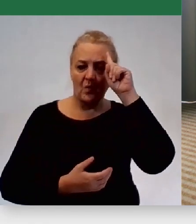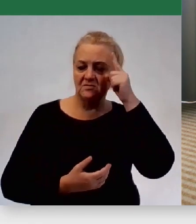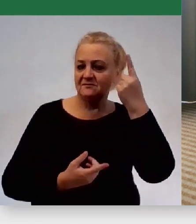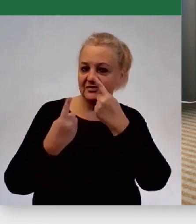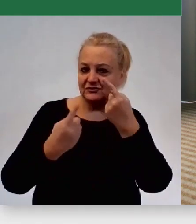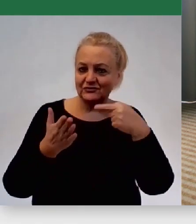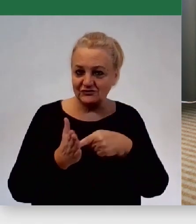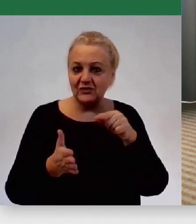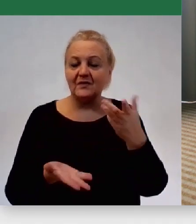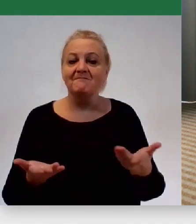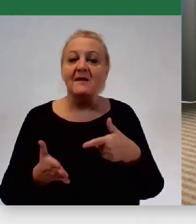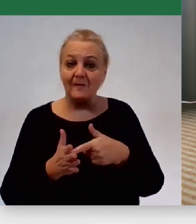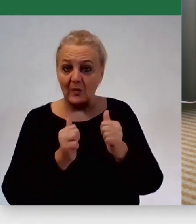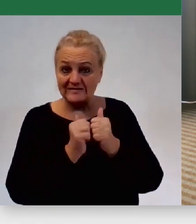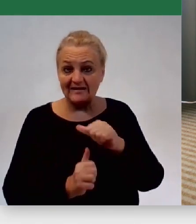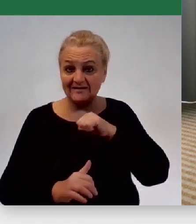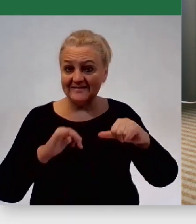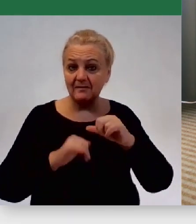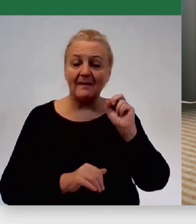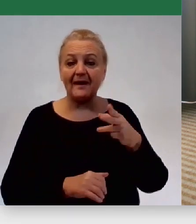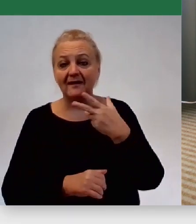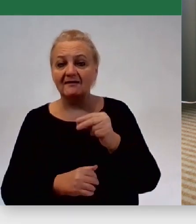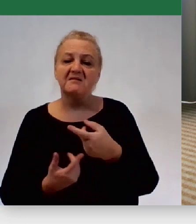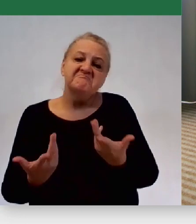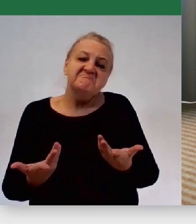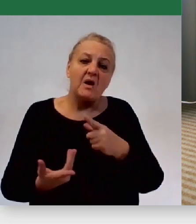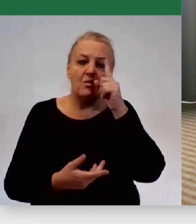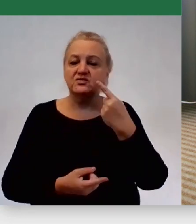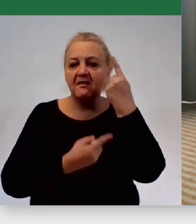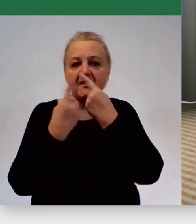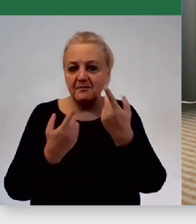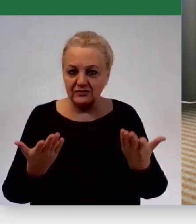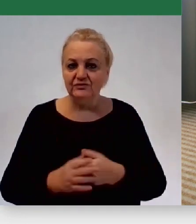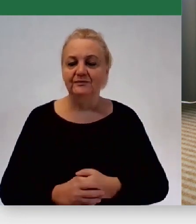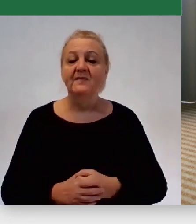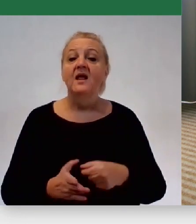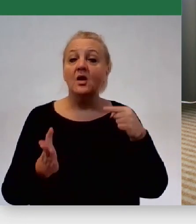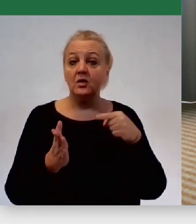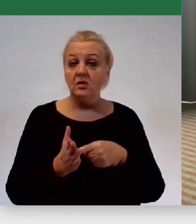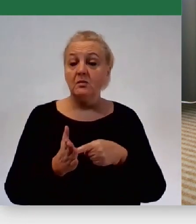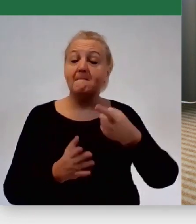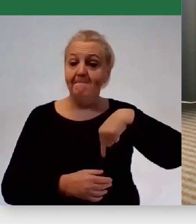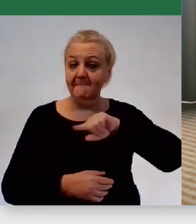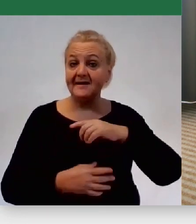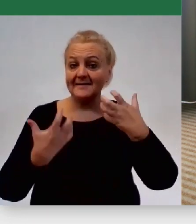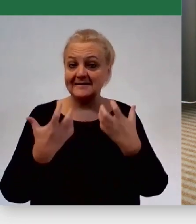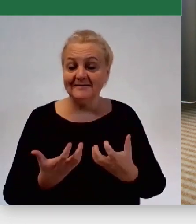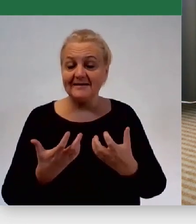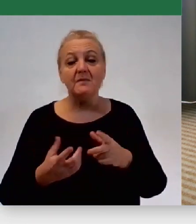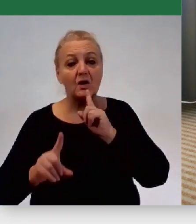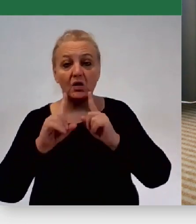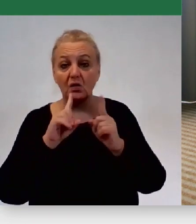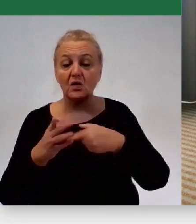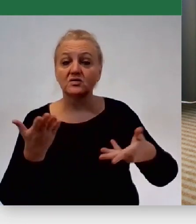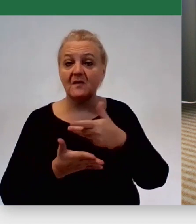A czy to jest zadanie samorządu, czy nie? Pewno mniej to mieszkańców interesuje. No więc my chcemy porozmawiać o